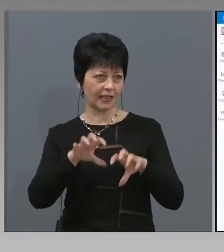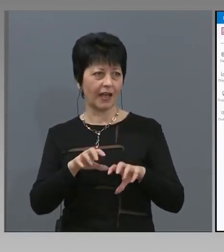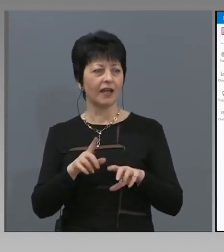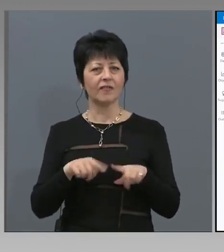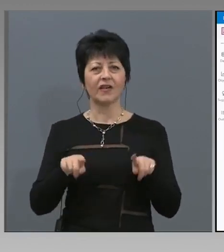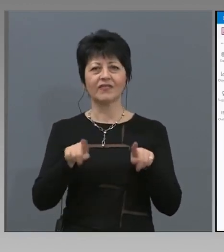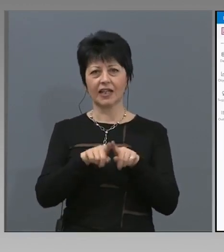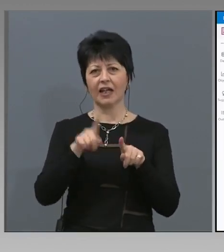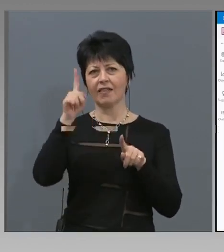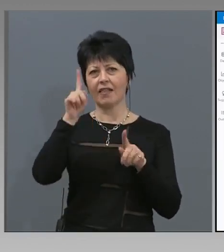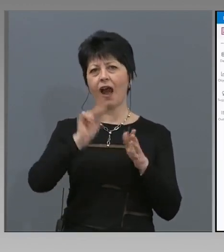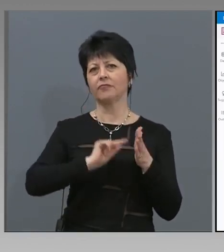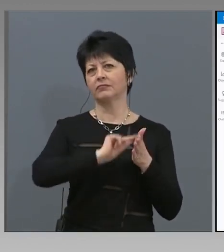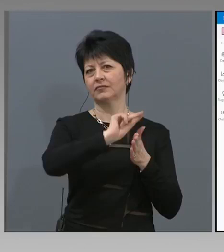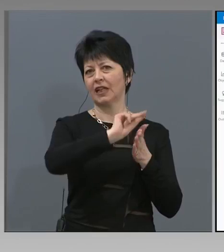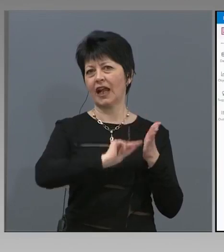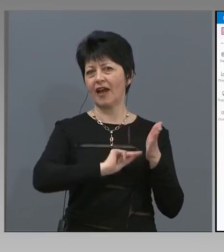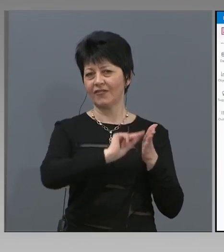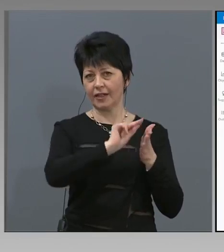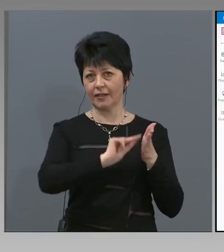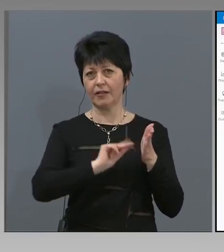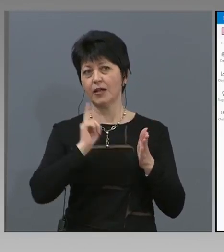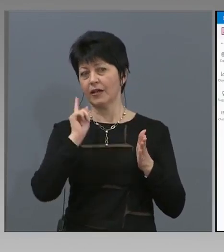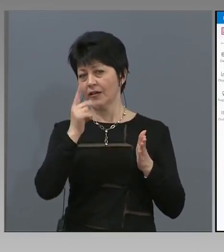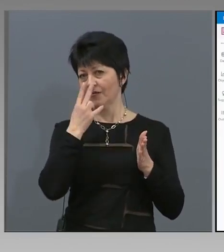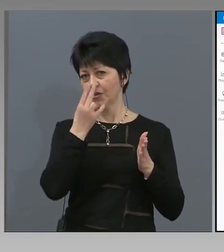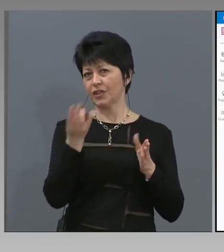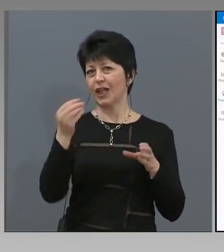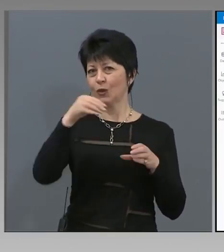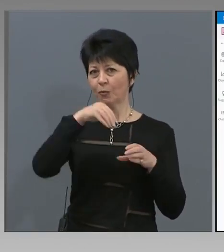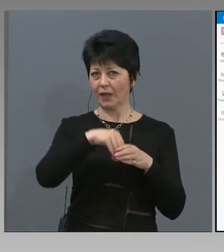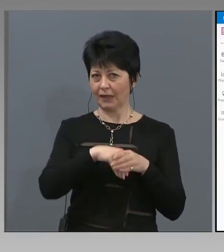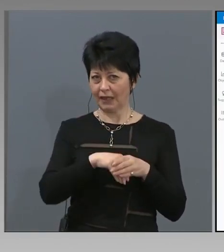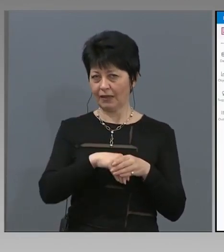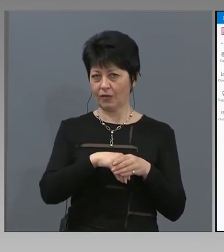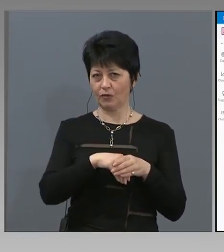графика, която виждате, има допълнителни данни.